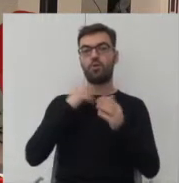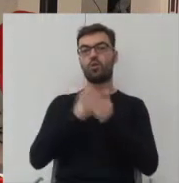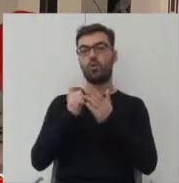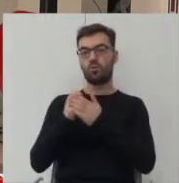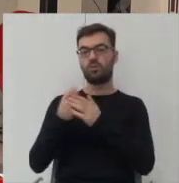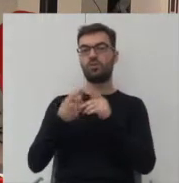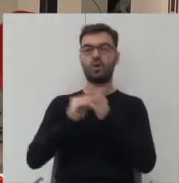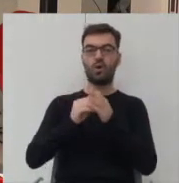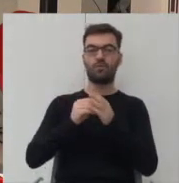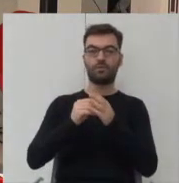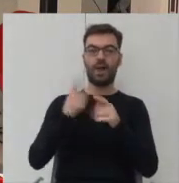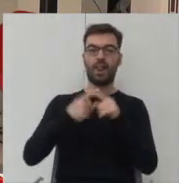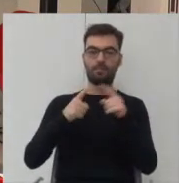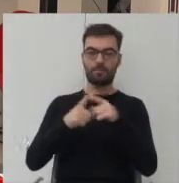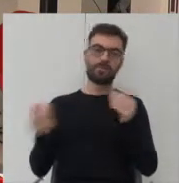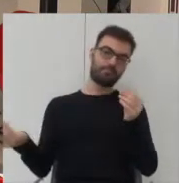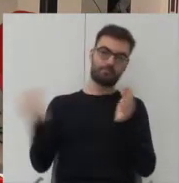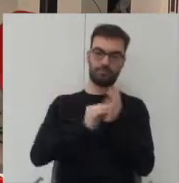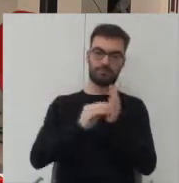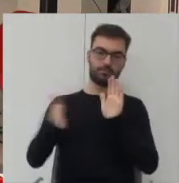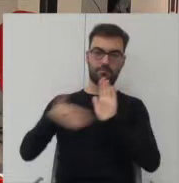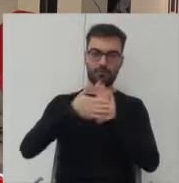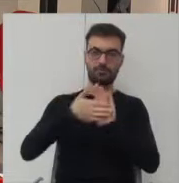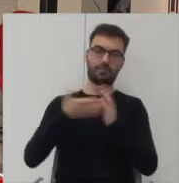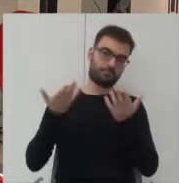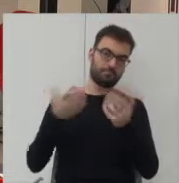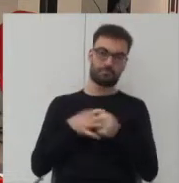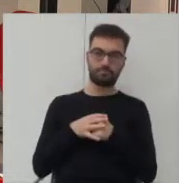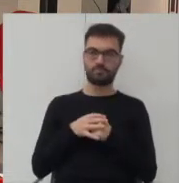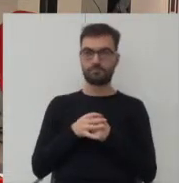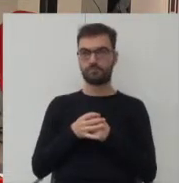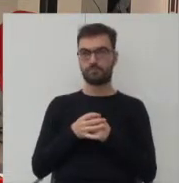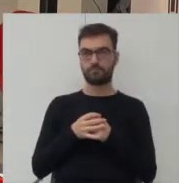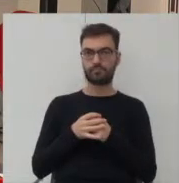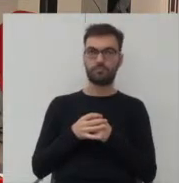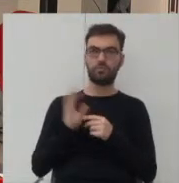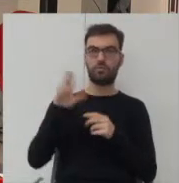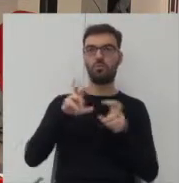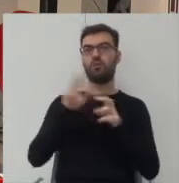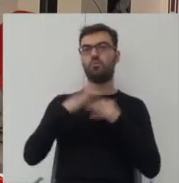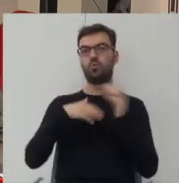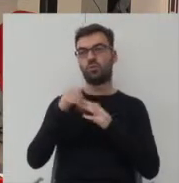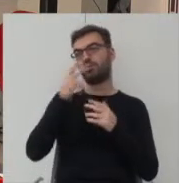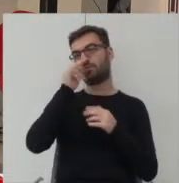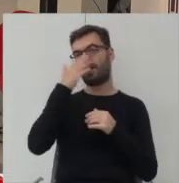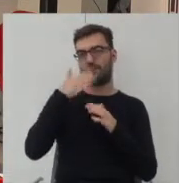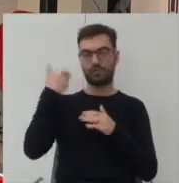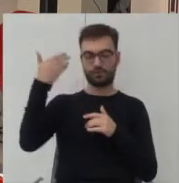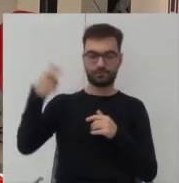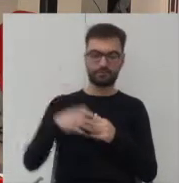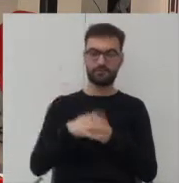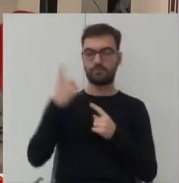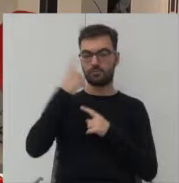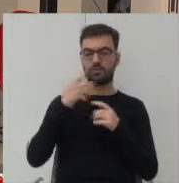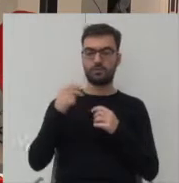dodatkowy moduł i zamontować go dokładnie tym osiedlu to jest dopiero w trakcie budowy zobaczymy jak to będzie wyglądało ale